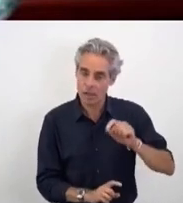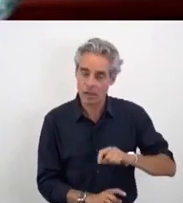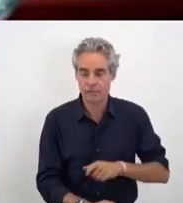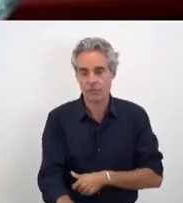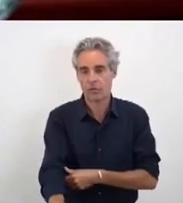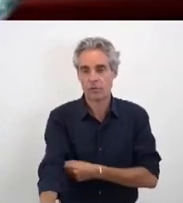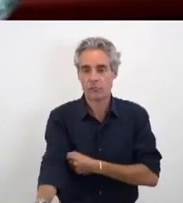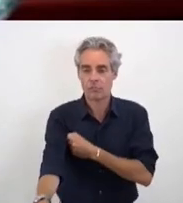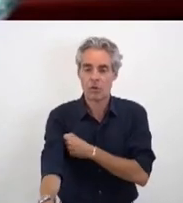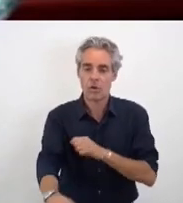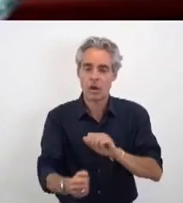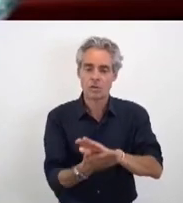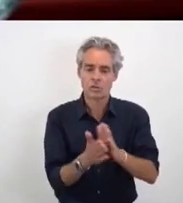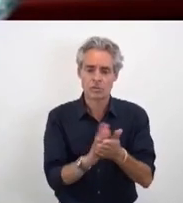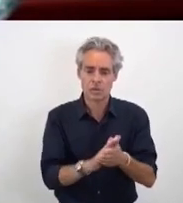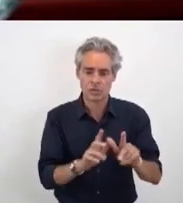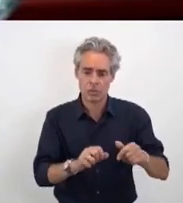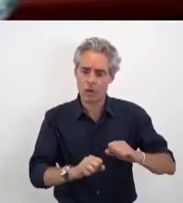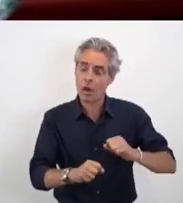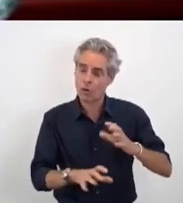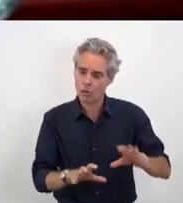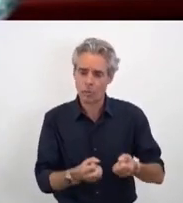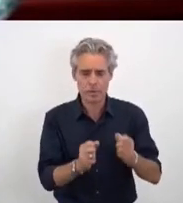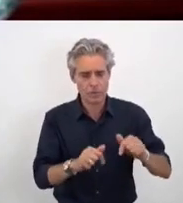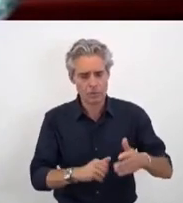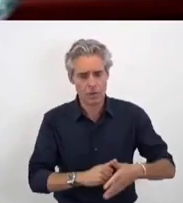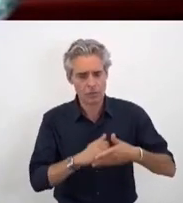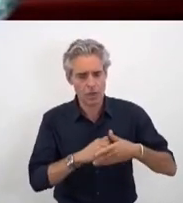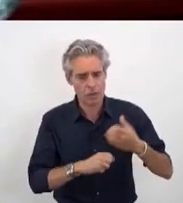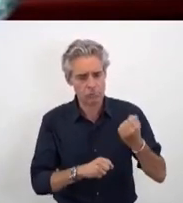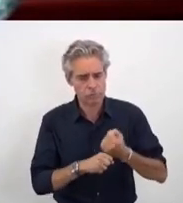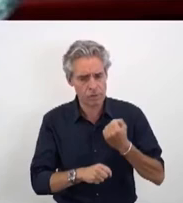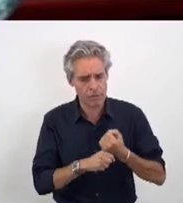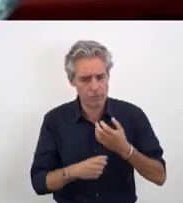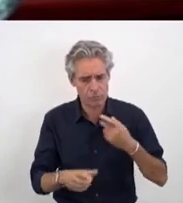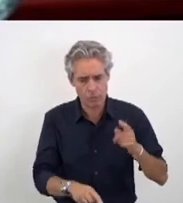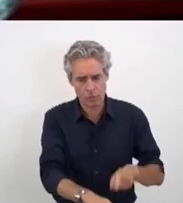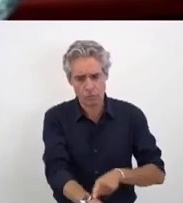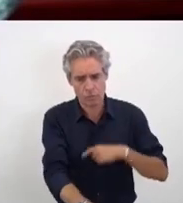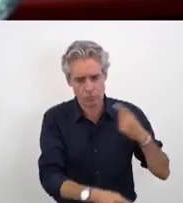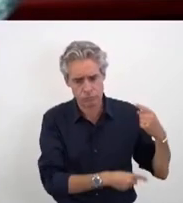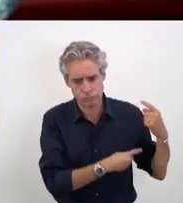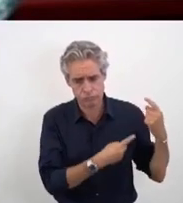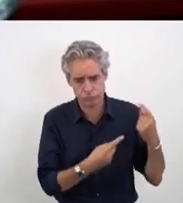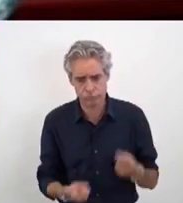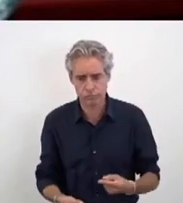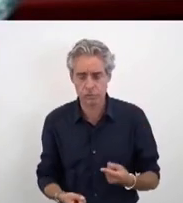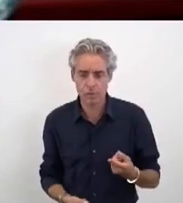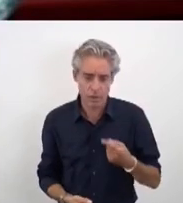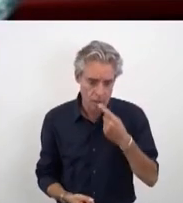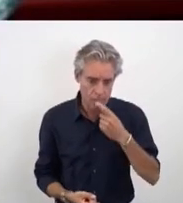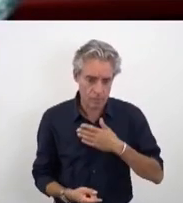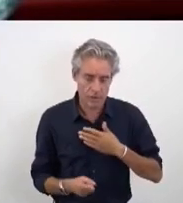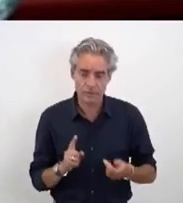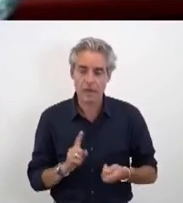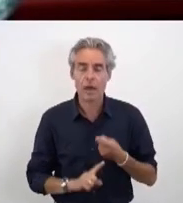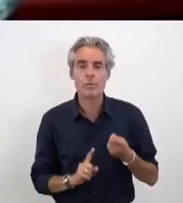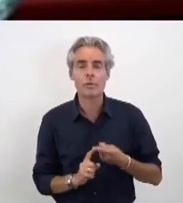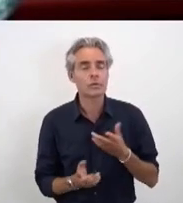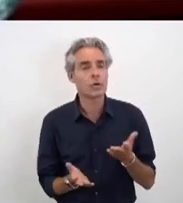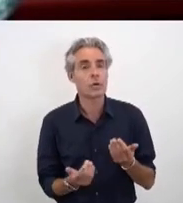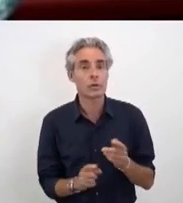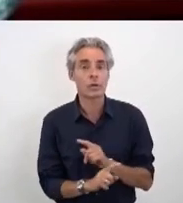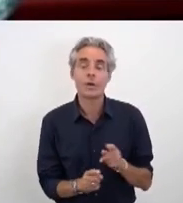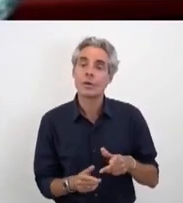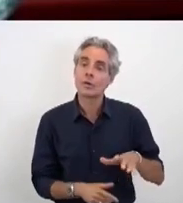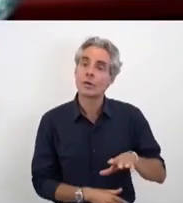sur les structures associatives qui sont très compétentes et avec lesquelles nous travaillons de longue date. Je pense qu'il est important de ne plus attendre que les